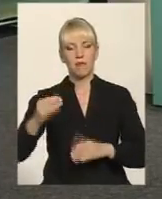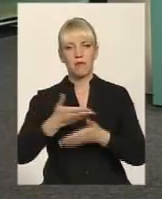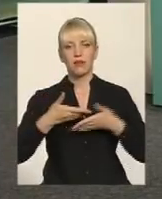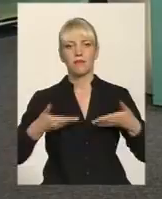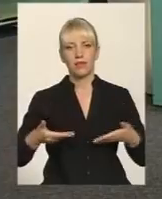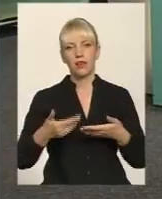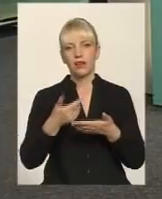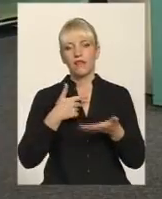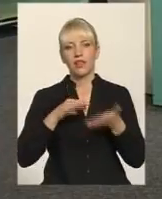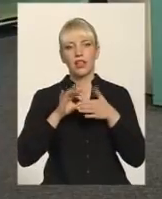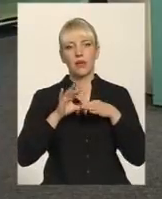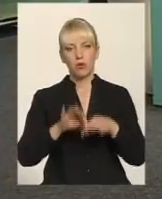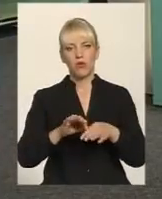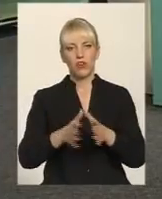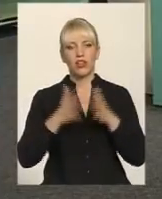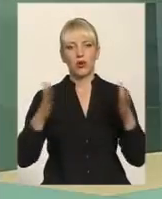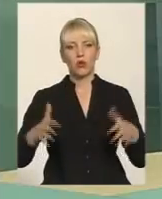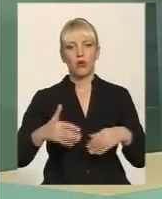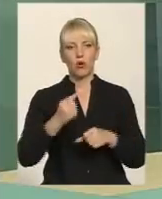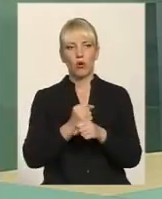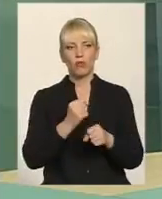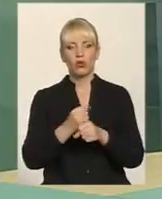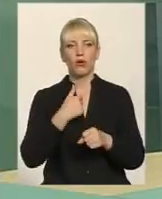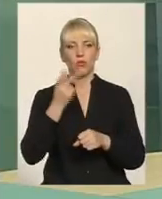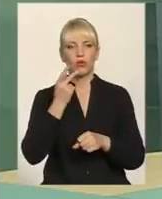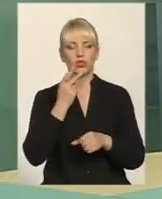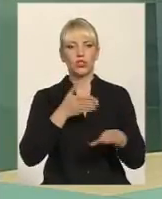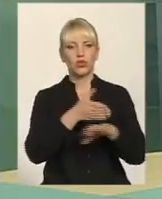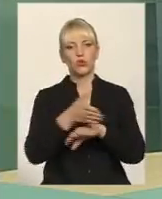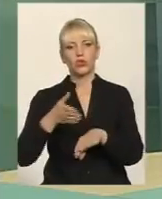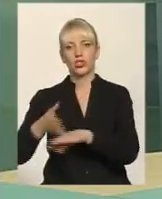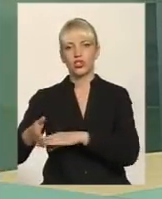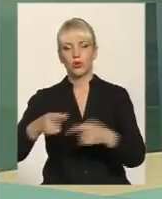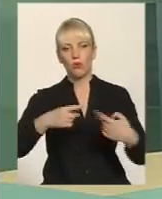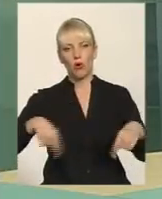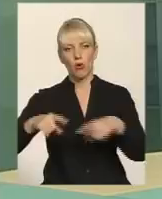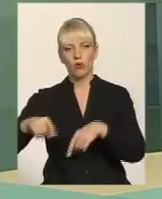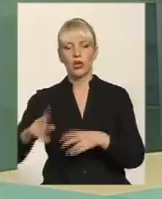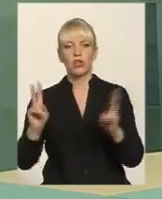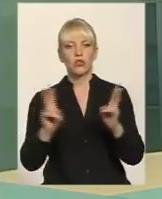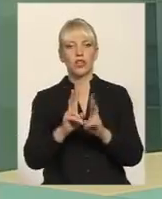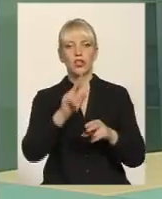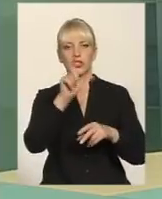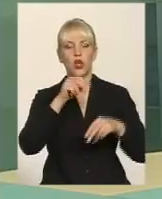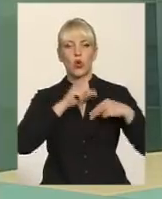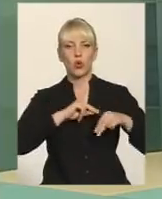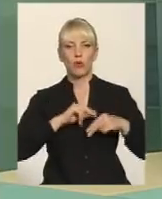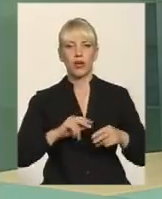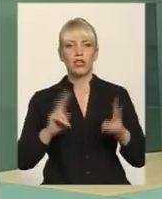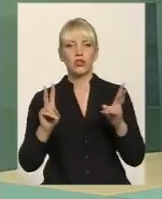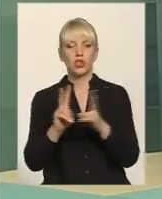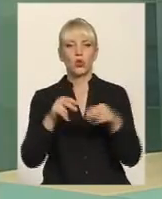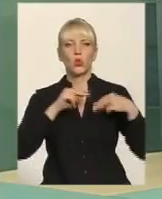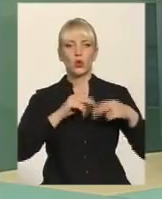по-перше, я веду велику масштабну роботу на окрузі, я постійно їжджу по округу, постійно зустрічаюся з людьми, постійно відвідую трудові колективи. Я бачу, де